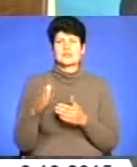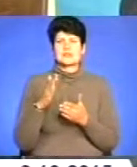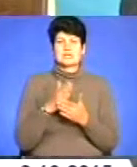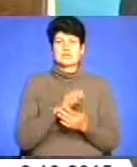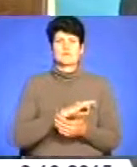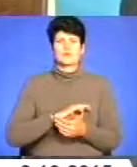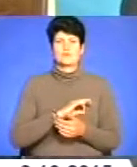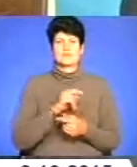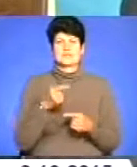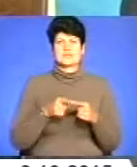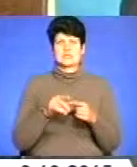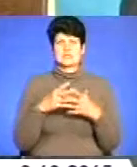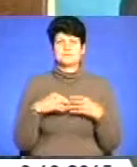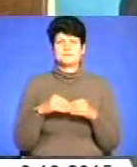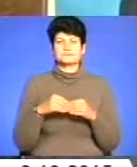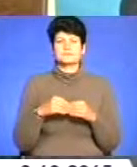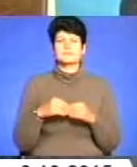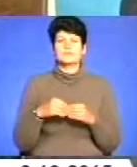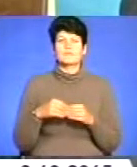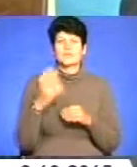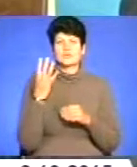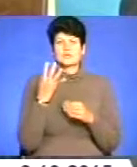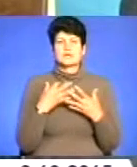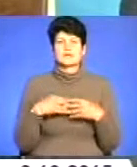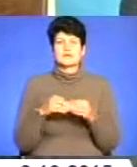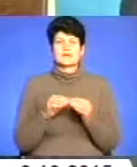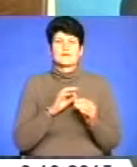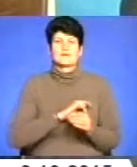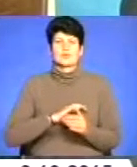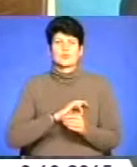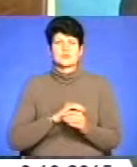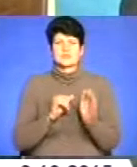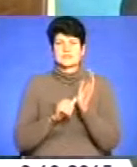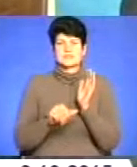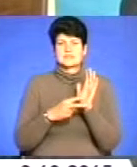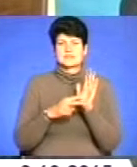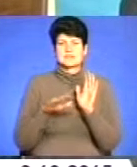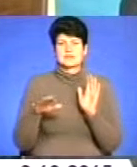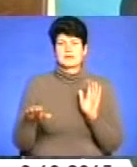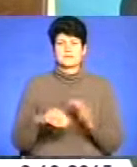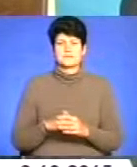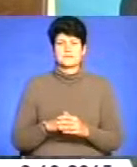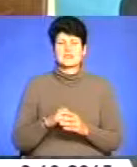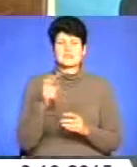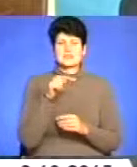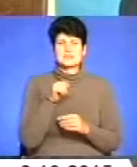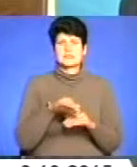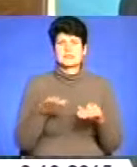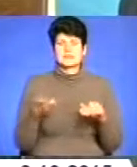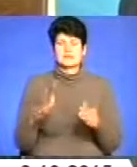вихованні. Три-чотири сім'ї виховує 67 дітей. Ці діти